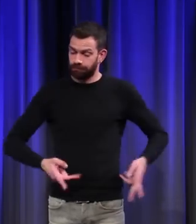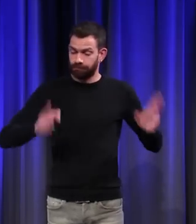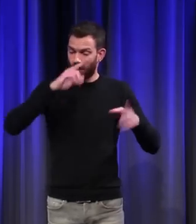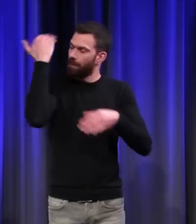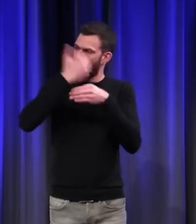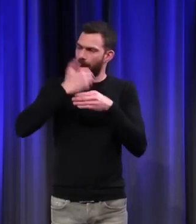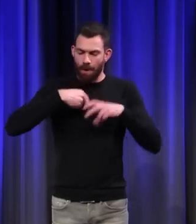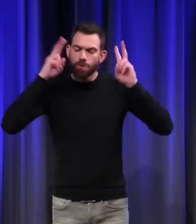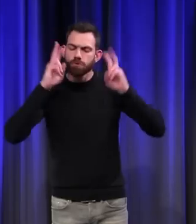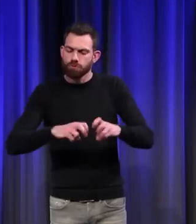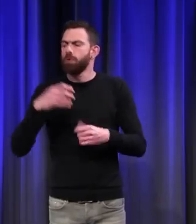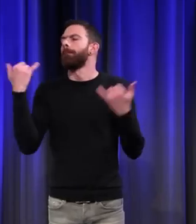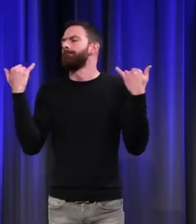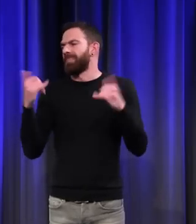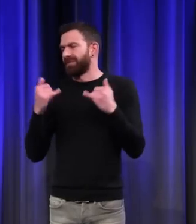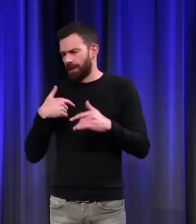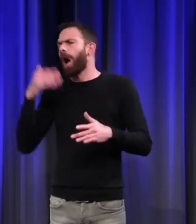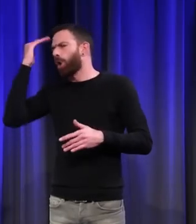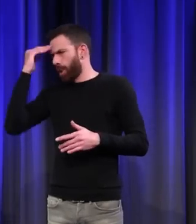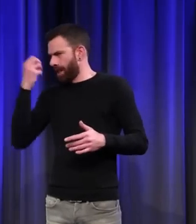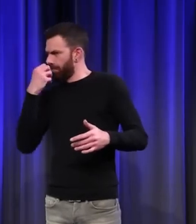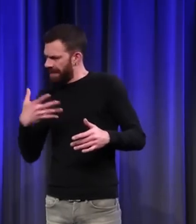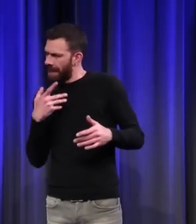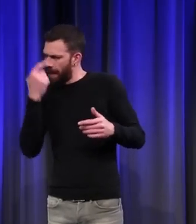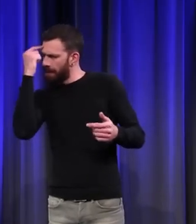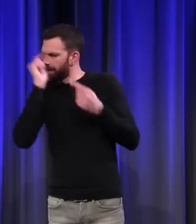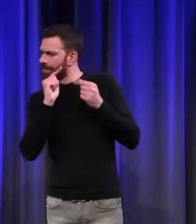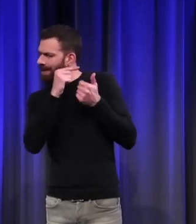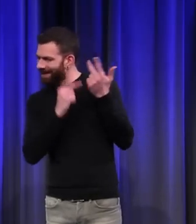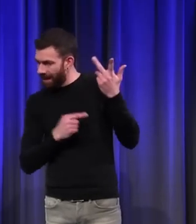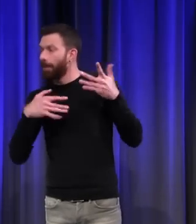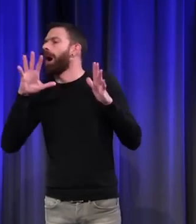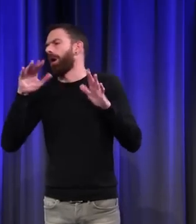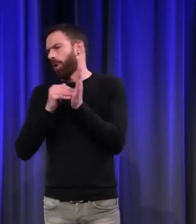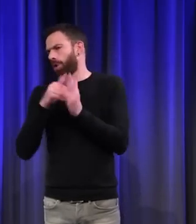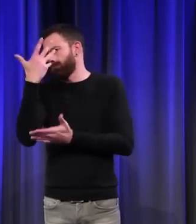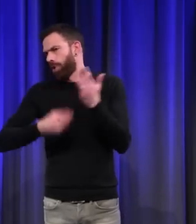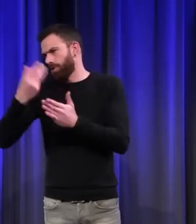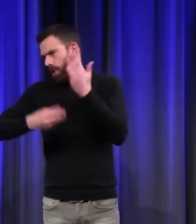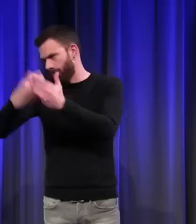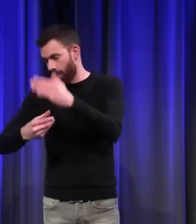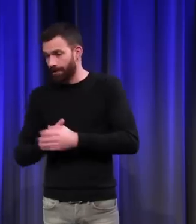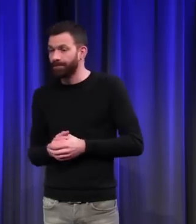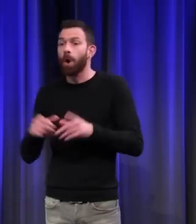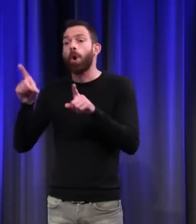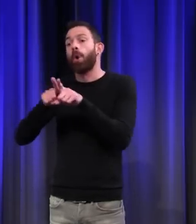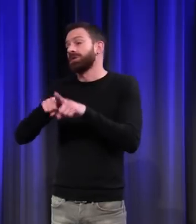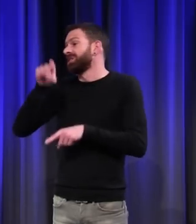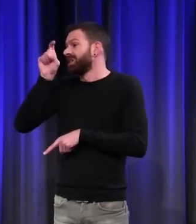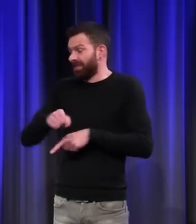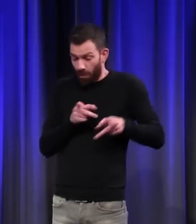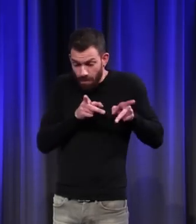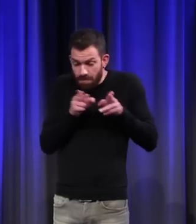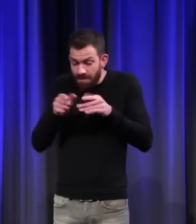si nous savons beaucoup, beaucoup de choses. En outre, il faut périodiser, parce que le Moyen Âge, ça dure